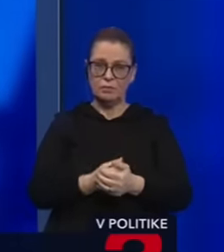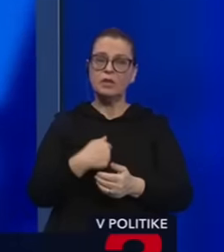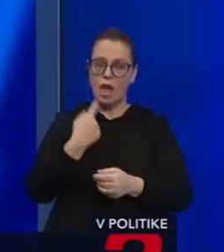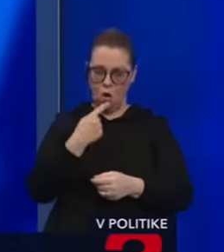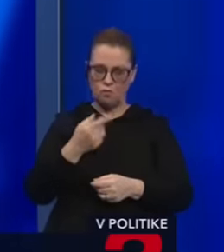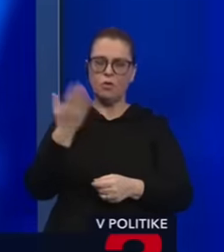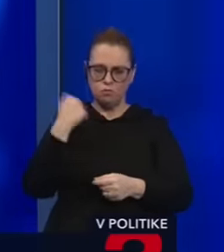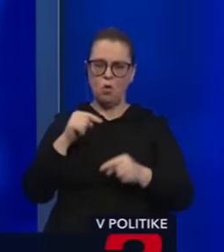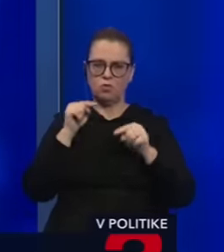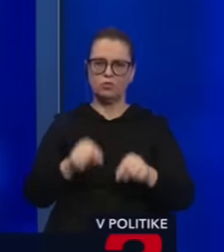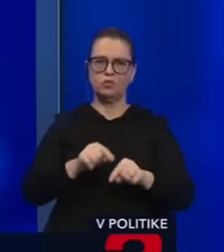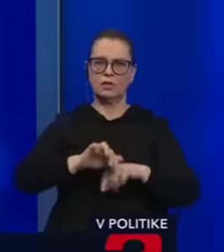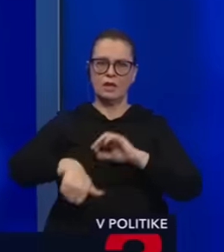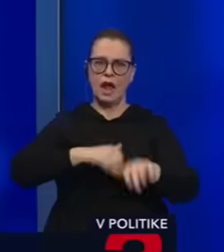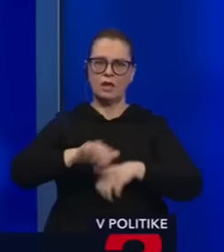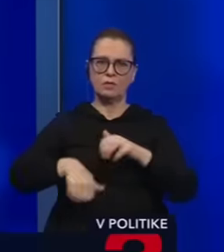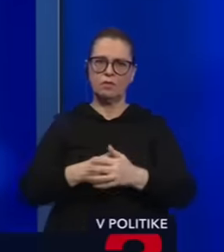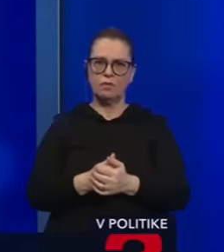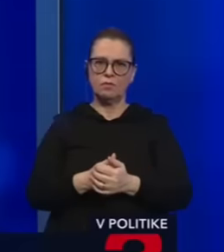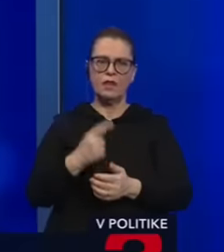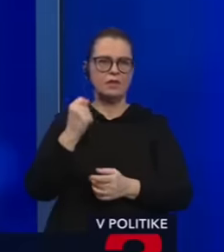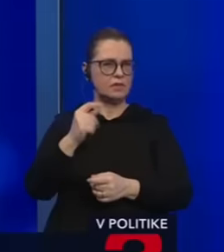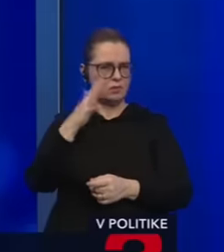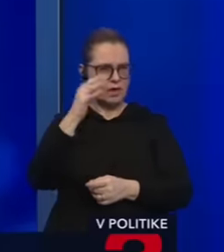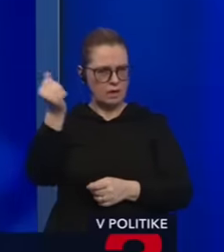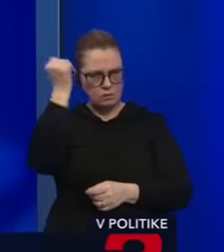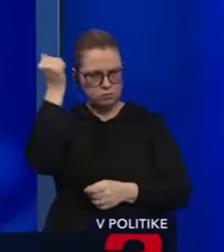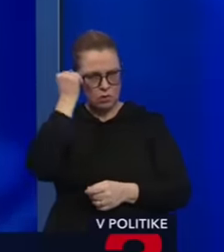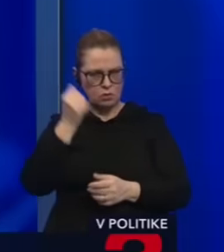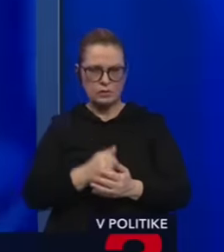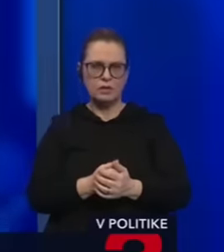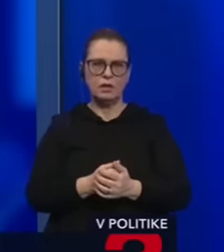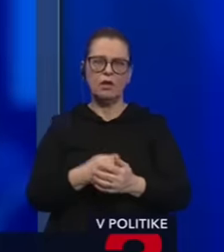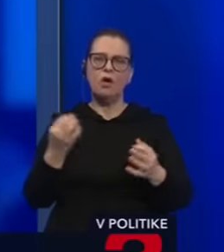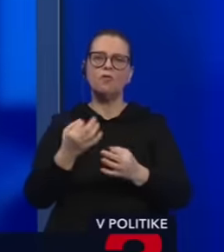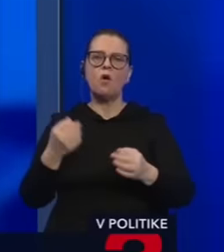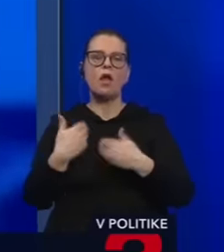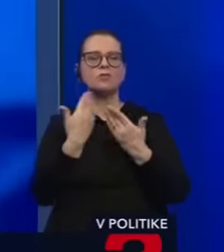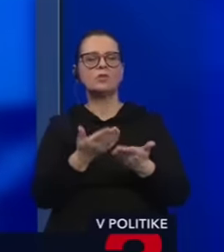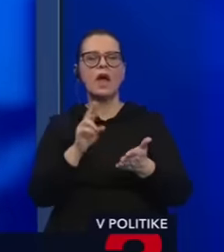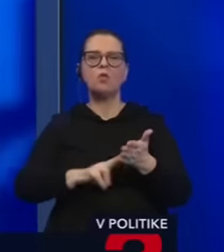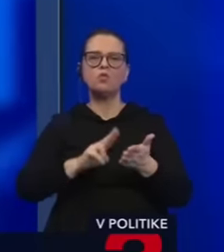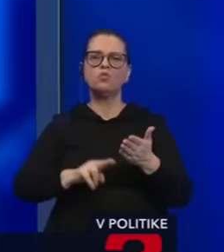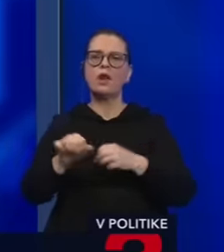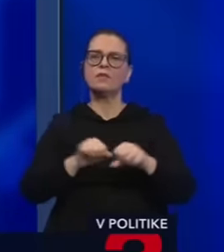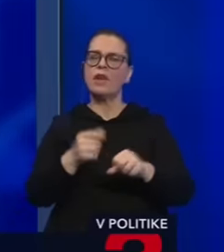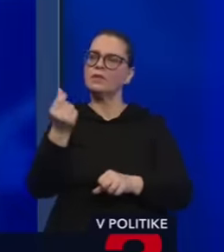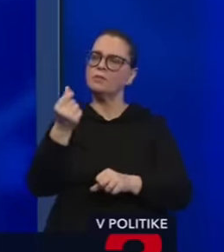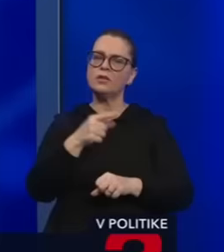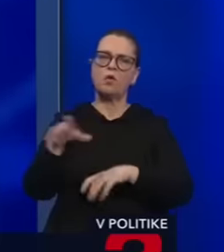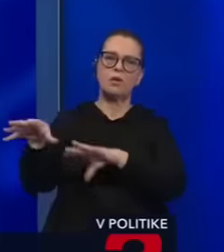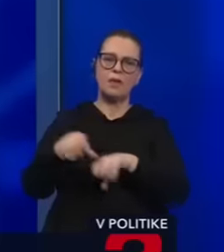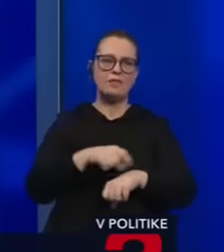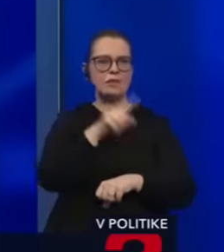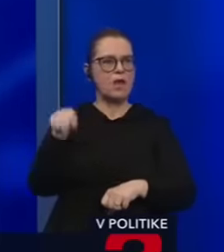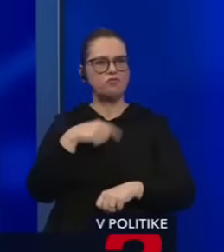kradlo a teraz viete, ono Fico nie je úplne sprostý, že by teraz mu nosil niekto na úrad vlády peniaze a on to teraz prevezme a